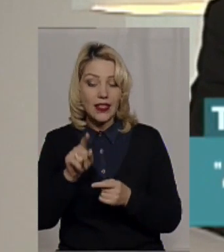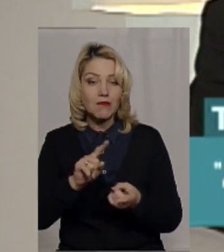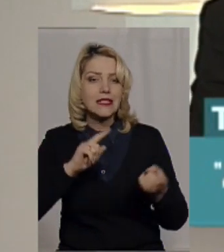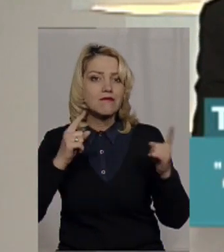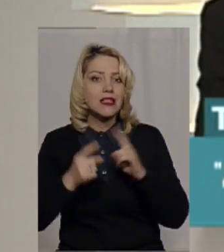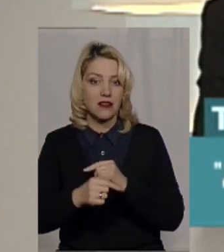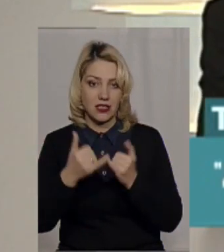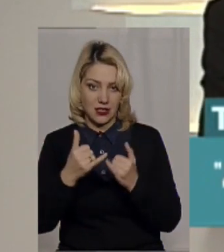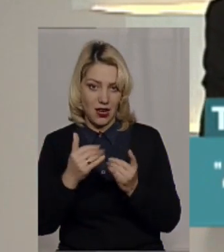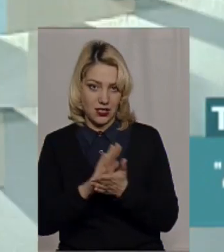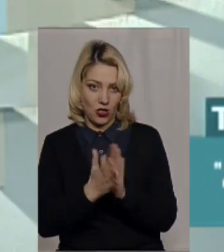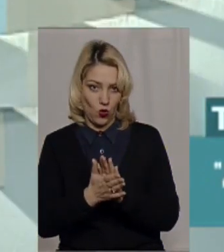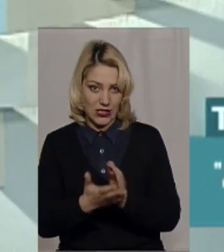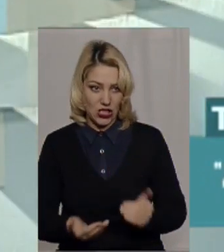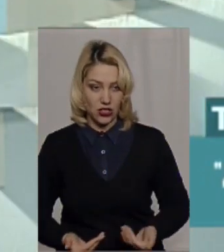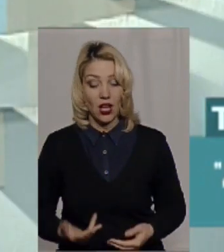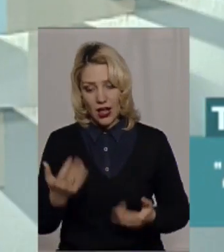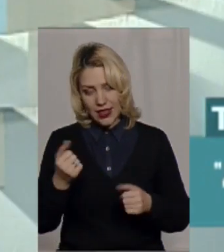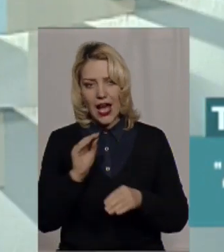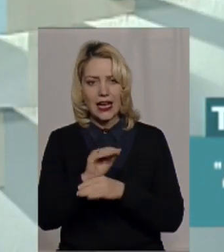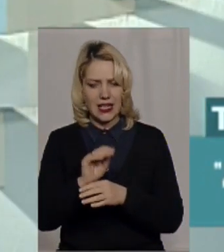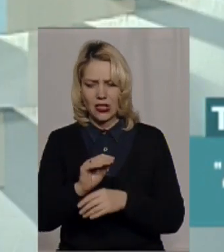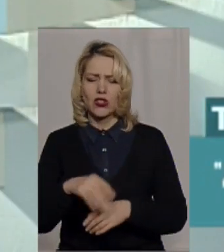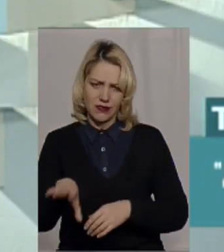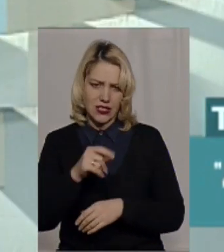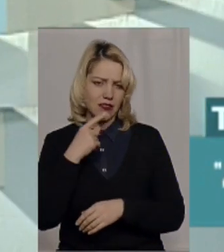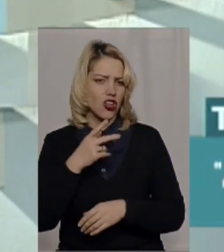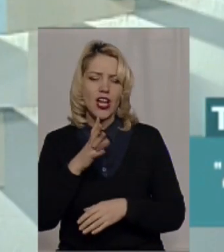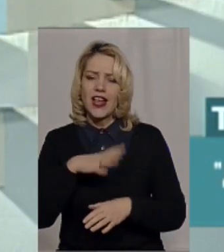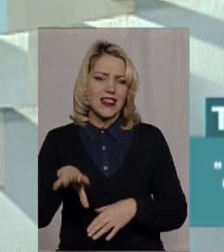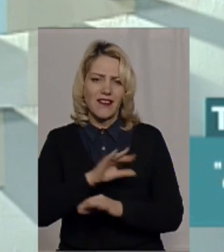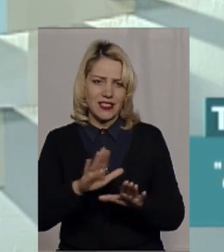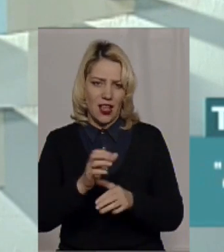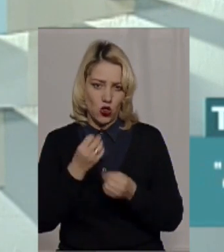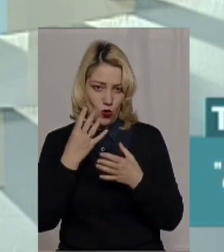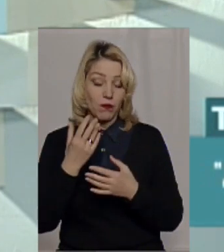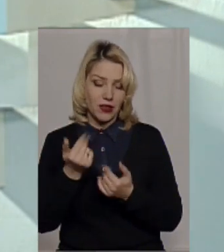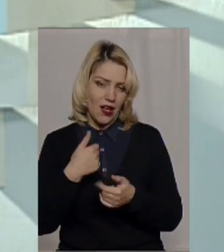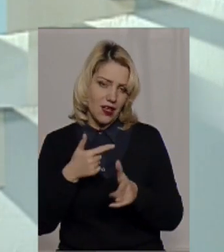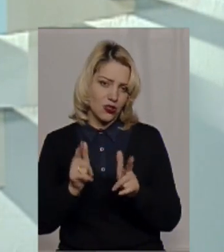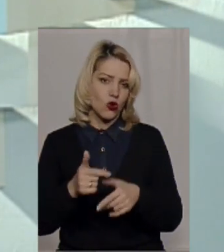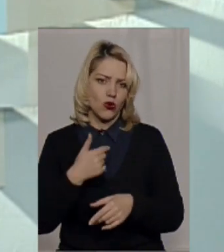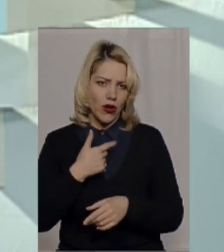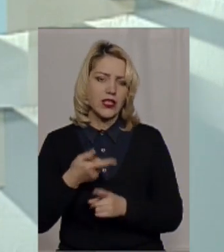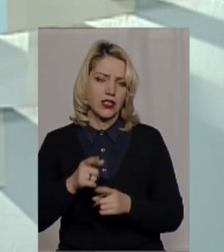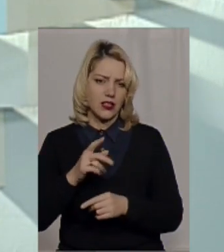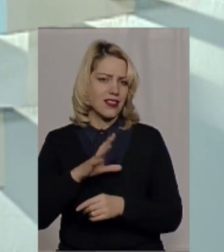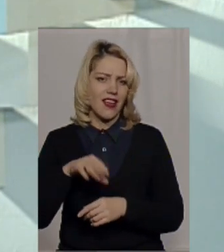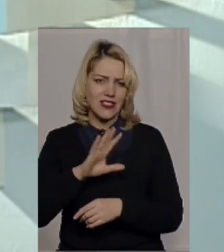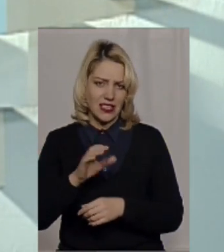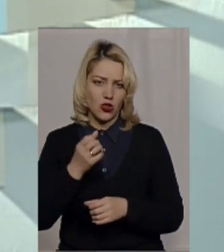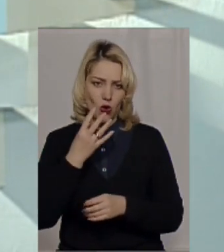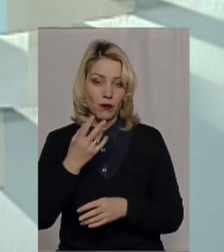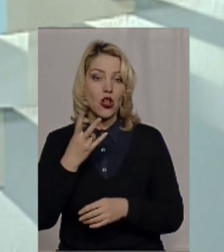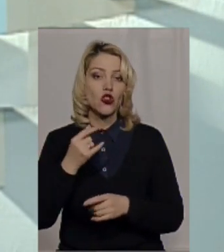життя. Да, я впевнений, що критики скажуть, що ще не все добре, я згоден, що ще не все добре, що дуже багато треба зробити, але ця